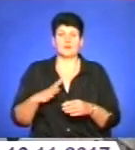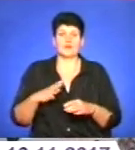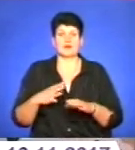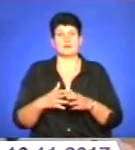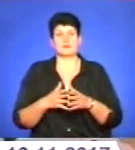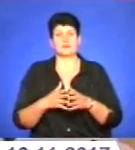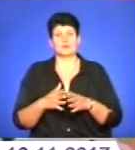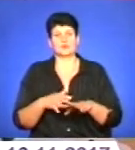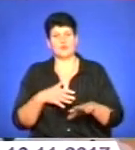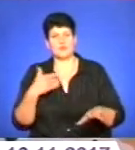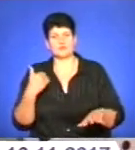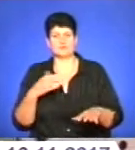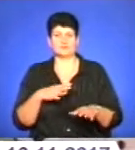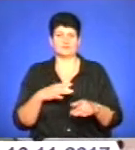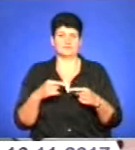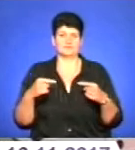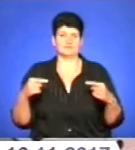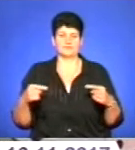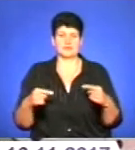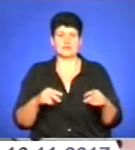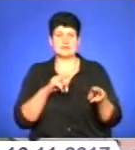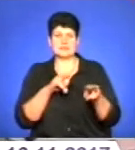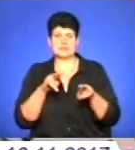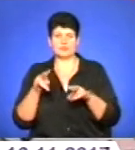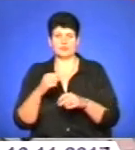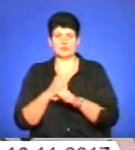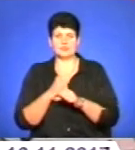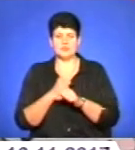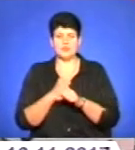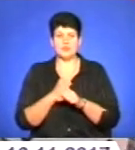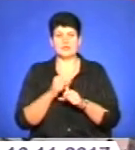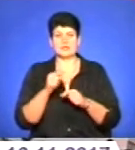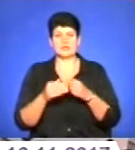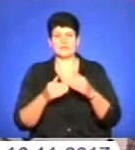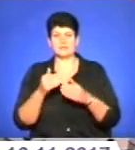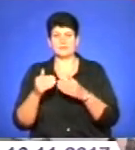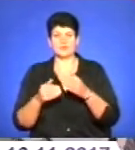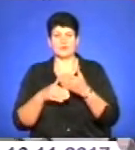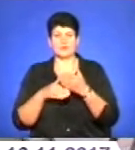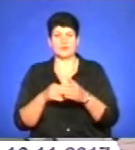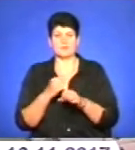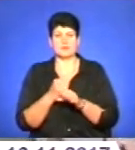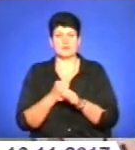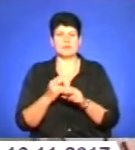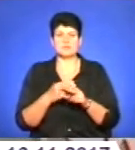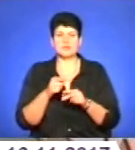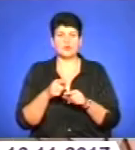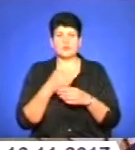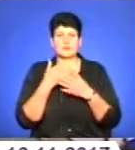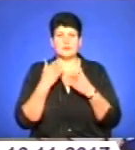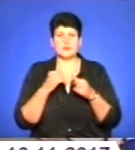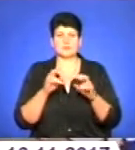довше, і всяко було. Слідкуємо за роботою, те, що допомагають, то зробити. Без того нема, щоб